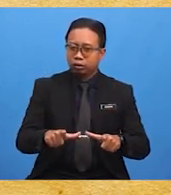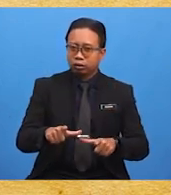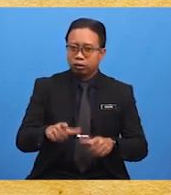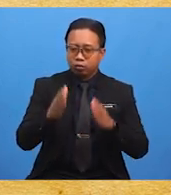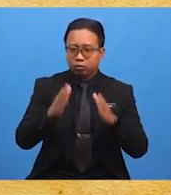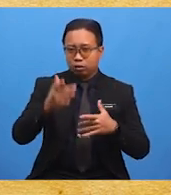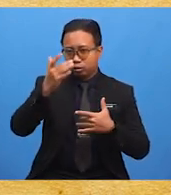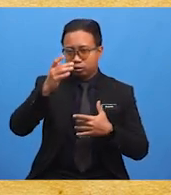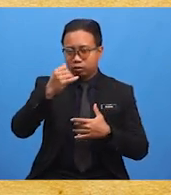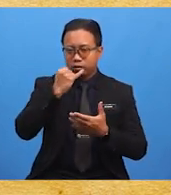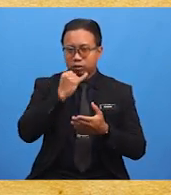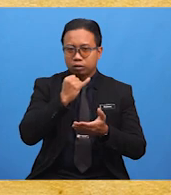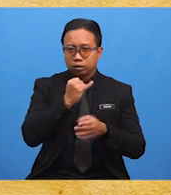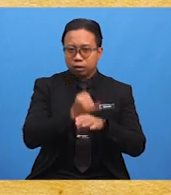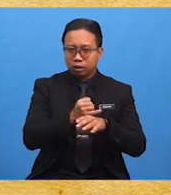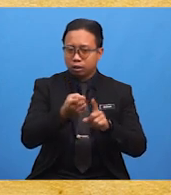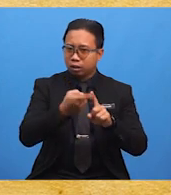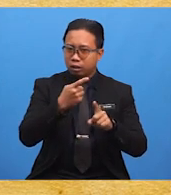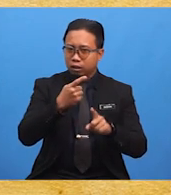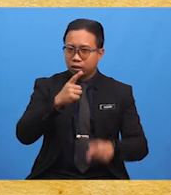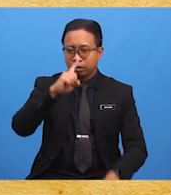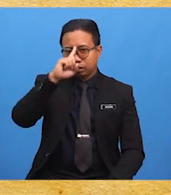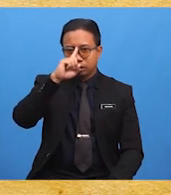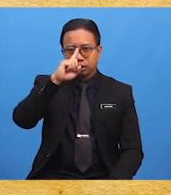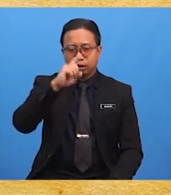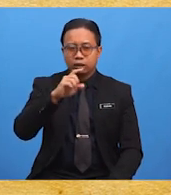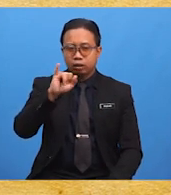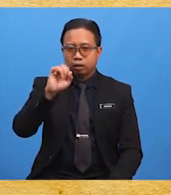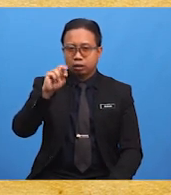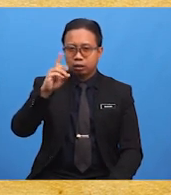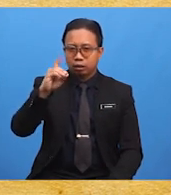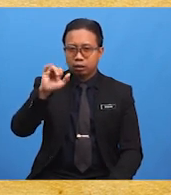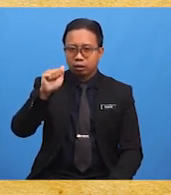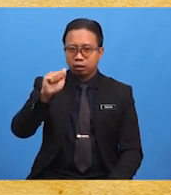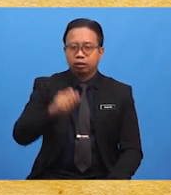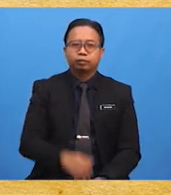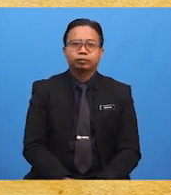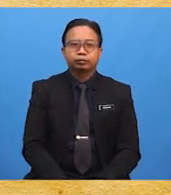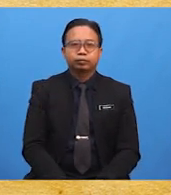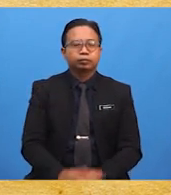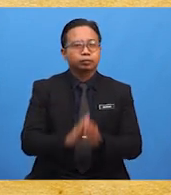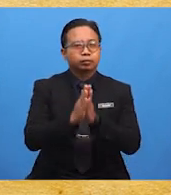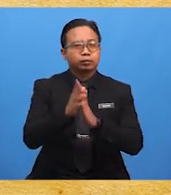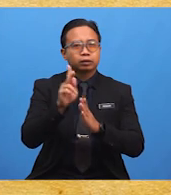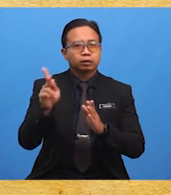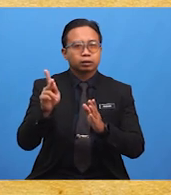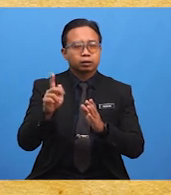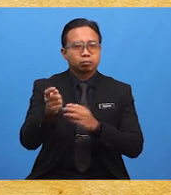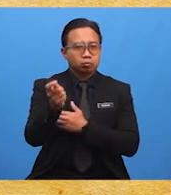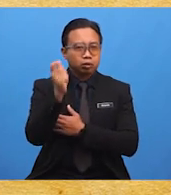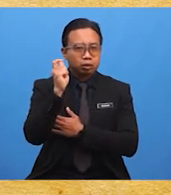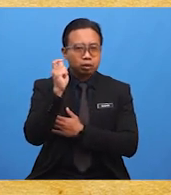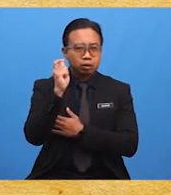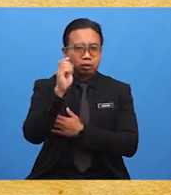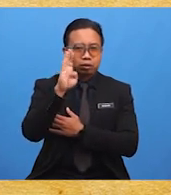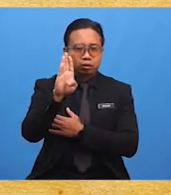India. Syarikat Hindia Timur Inggeris menjadikan banduan sebagai bekalan tenaga burung